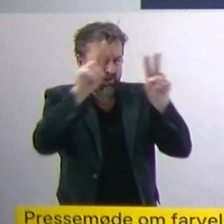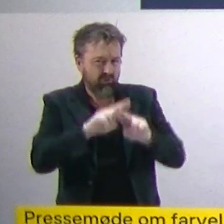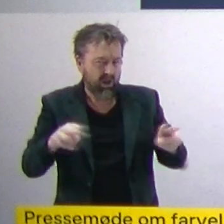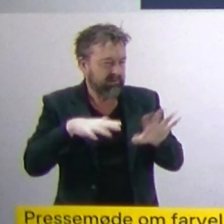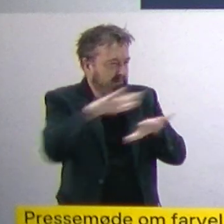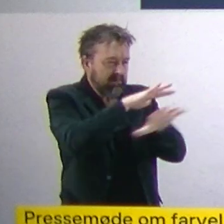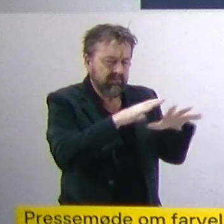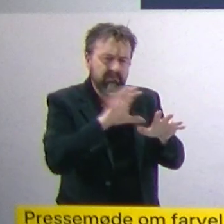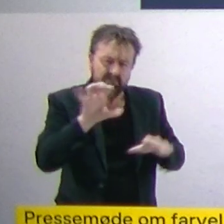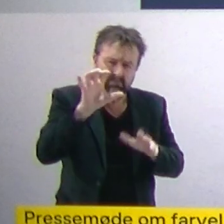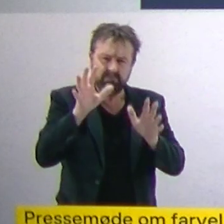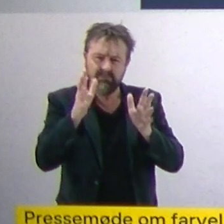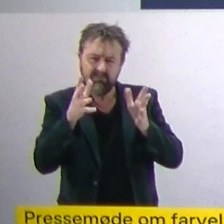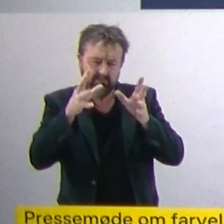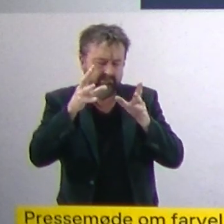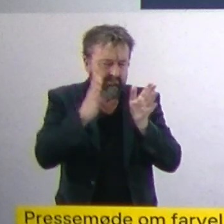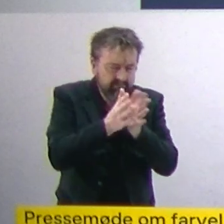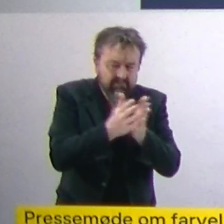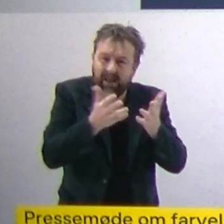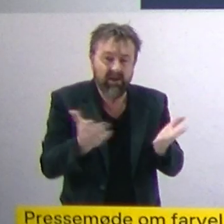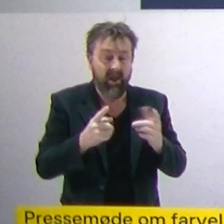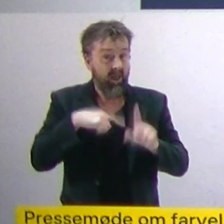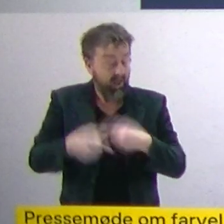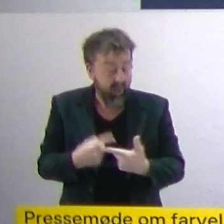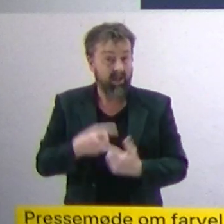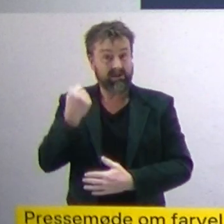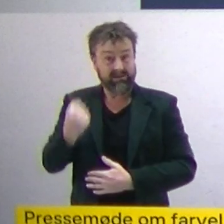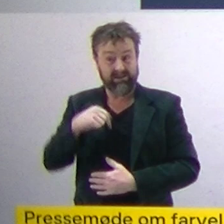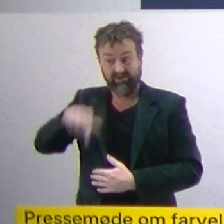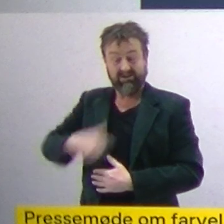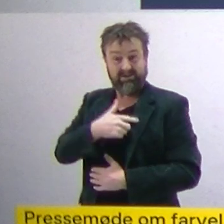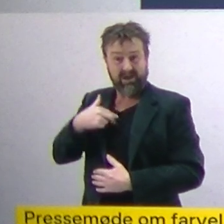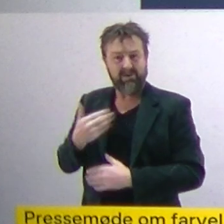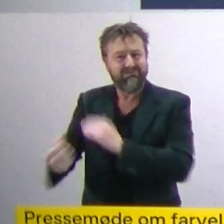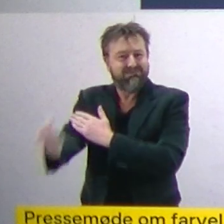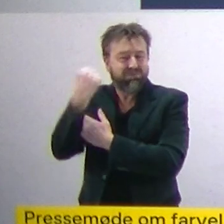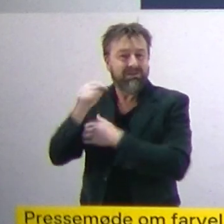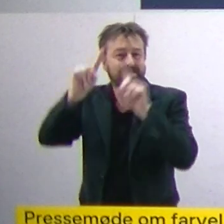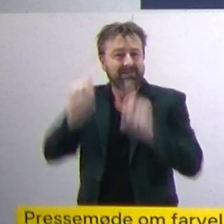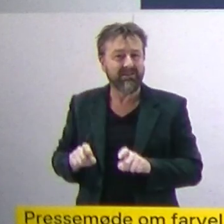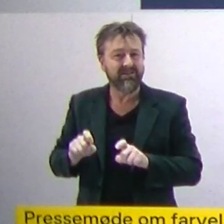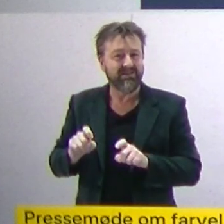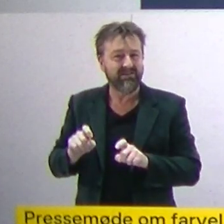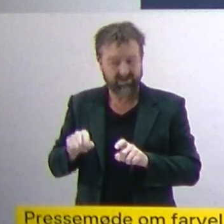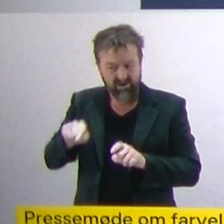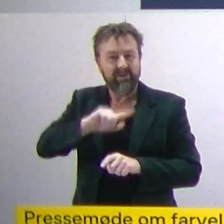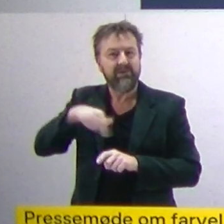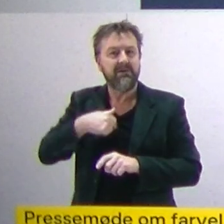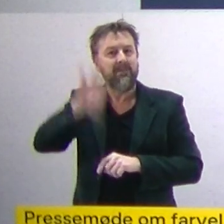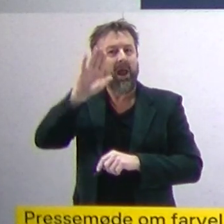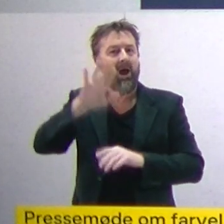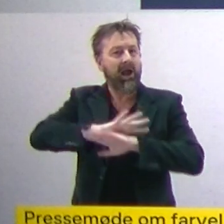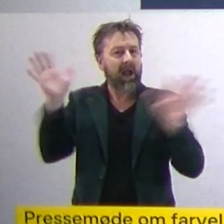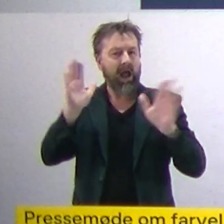kan selvfølgelig hænge sammen med vores meget intensive testsætter og vores stærke segmentering, så vi har et fuldstændig nøjagtigt billede af, hvad det er for nogle varianter,